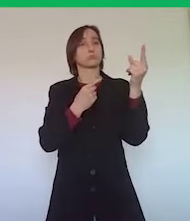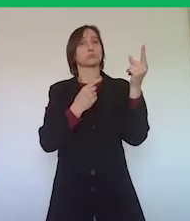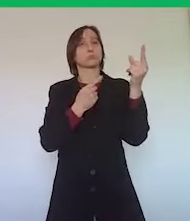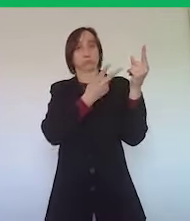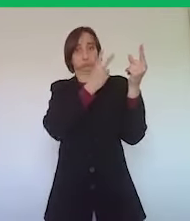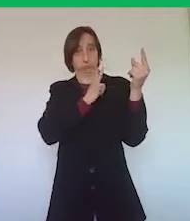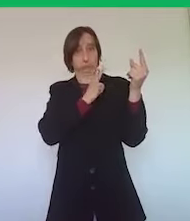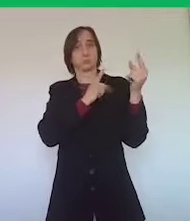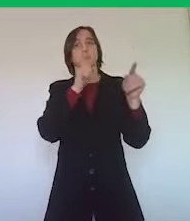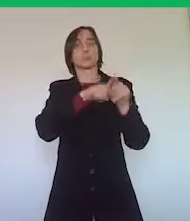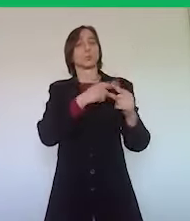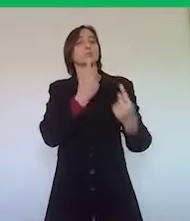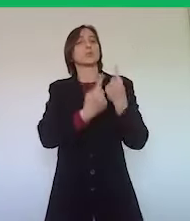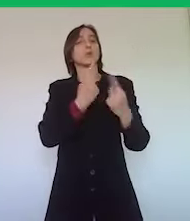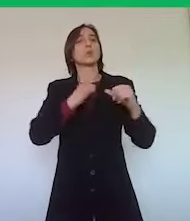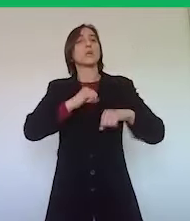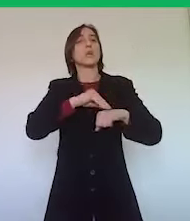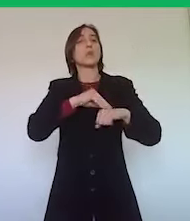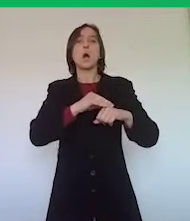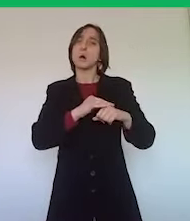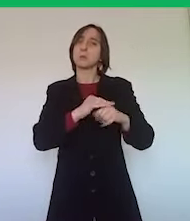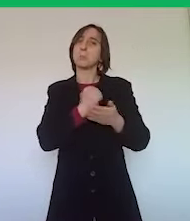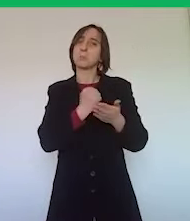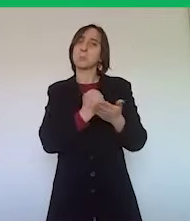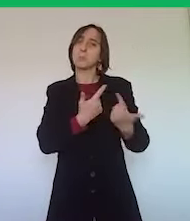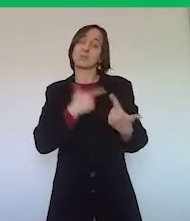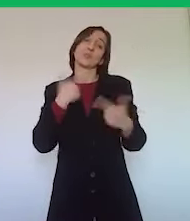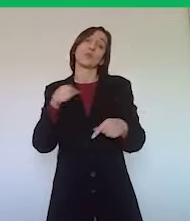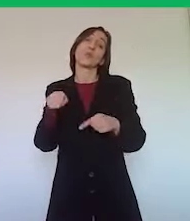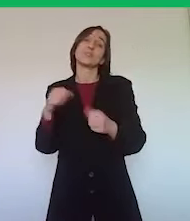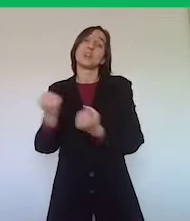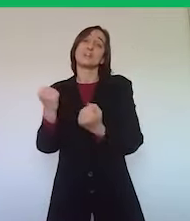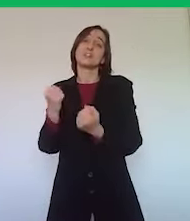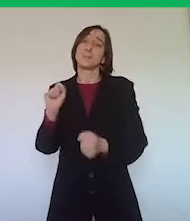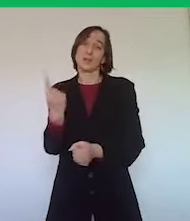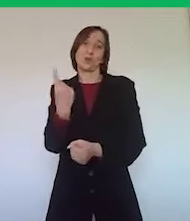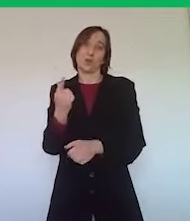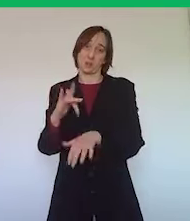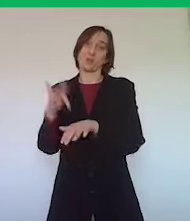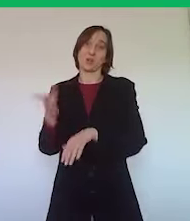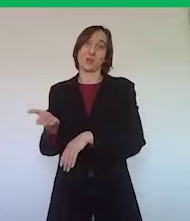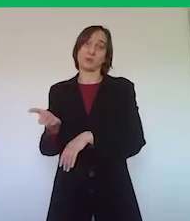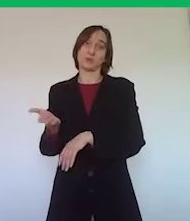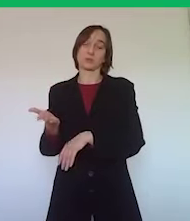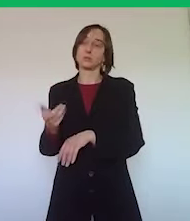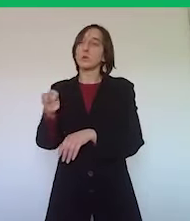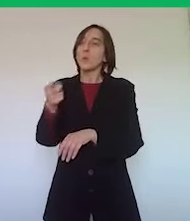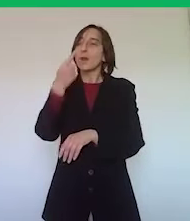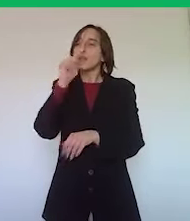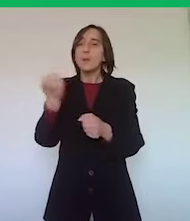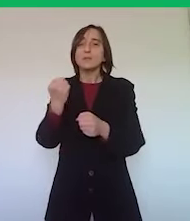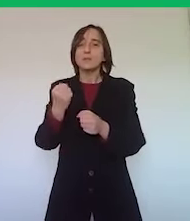condizioni sanitarie ce lo consentiranno, tenete conto che queste sono attività particolari e delicate perché qui il